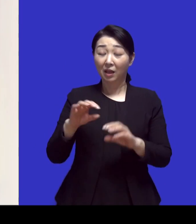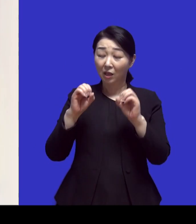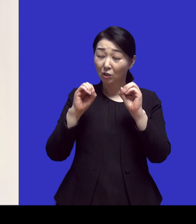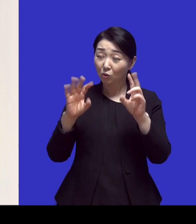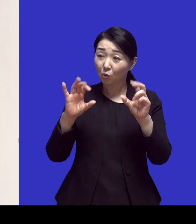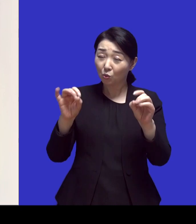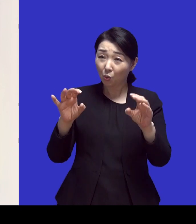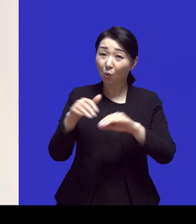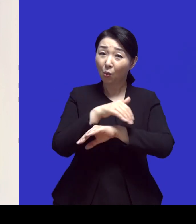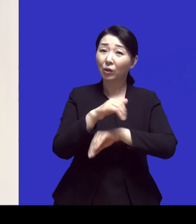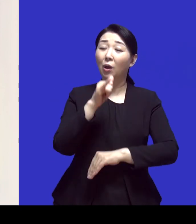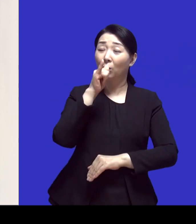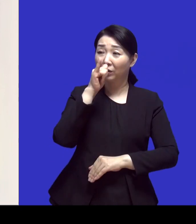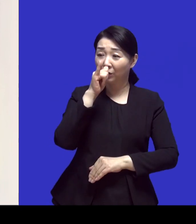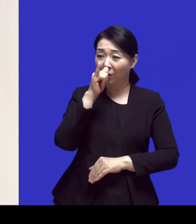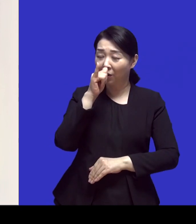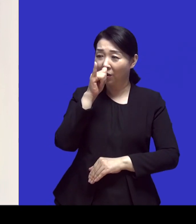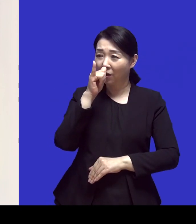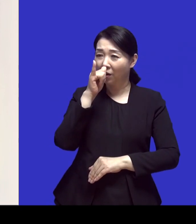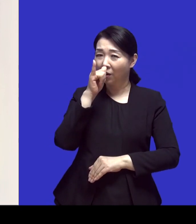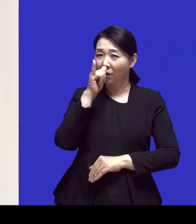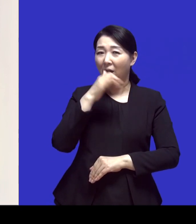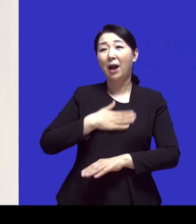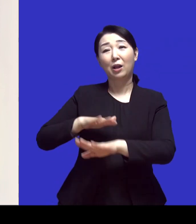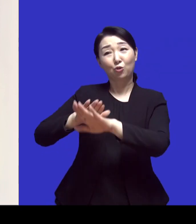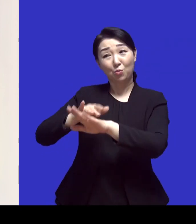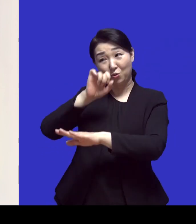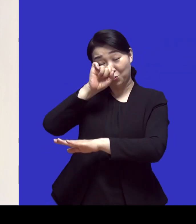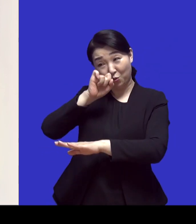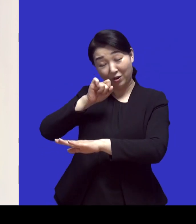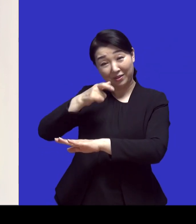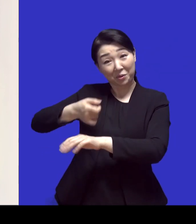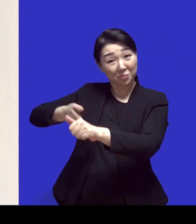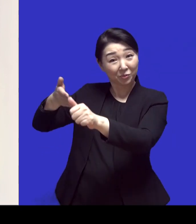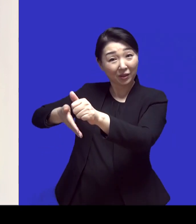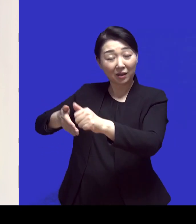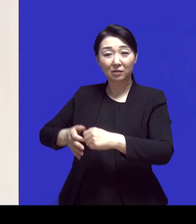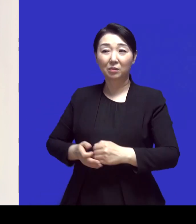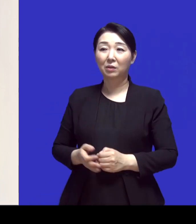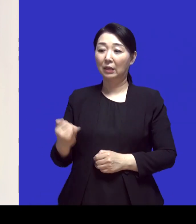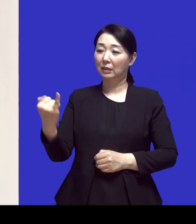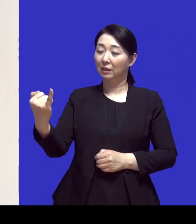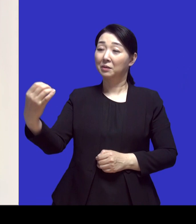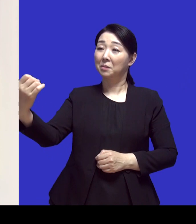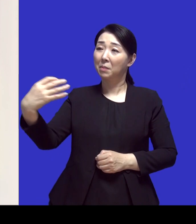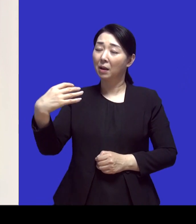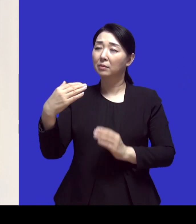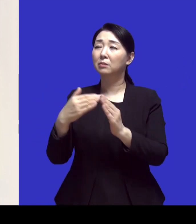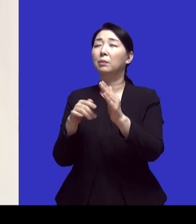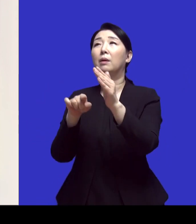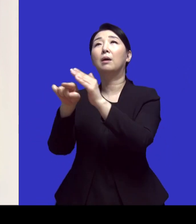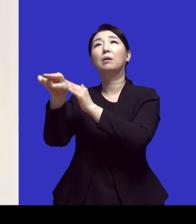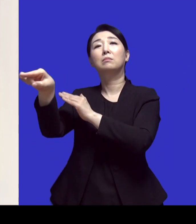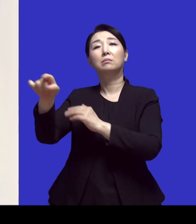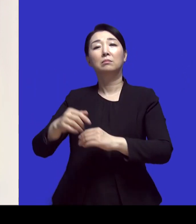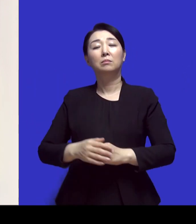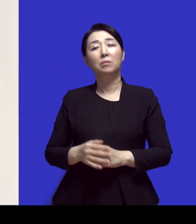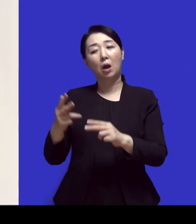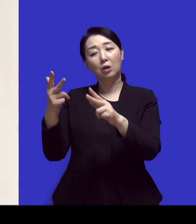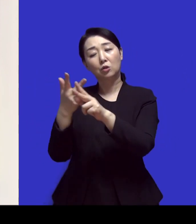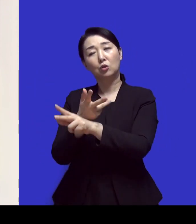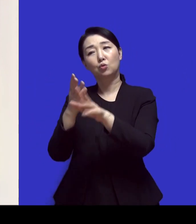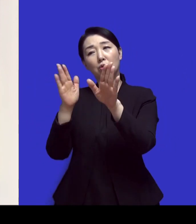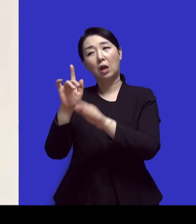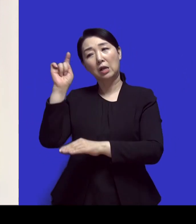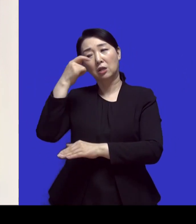많은 사람인 걸 알고 생각하면 좋겠다고 그랬더니 이제 나중에 그런데 아내가 집에 돌아가서 일주일간 이제